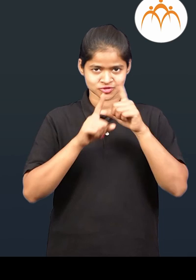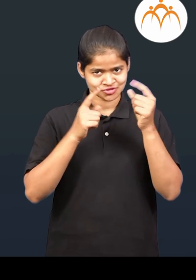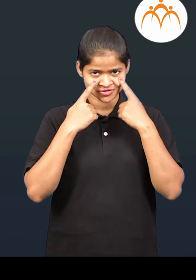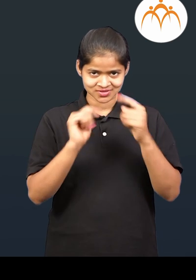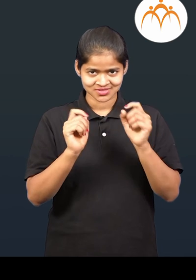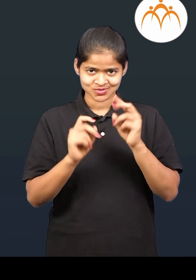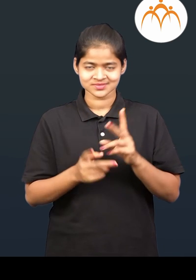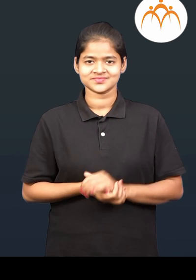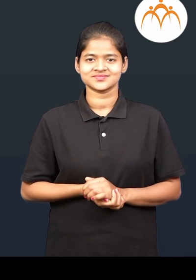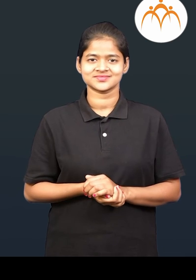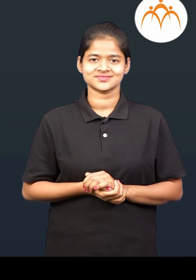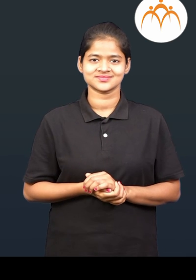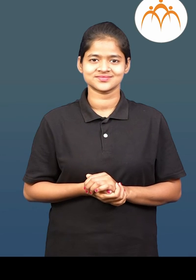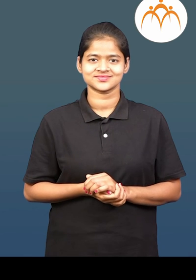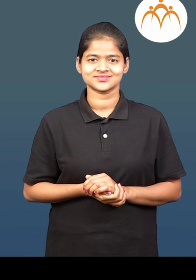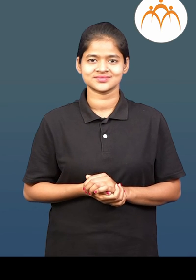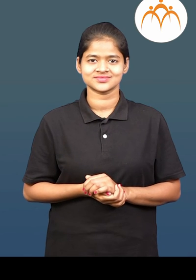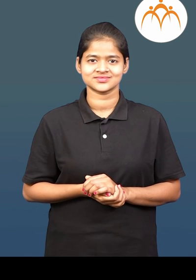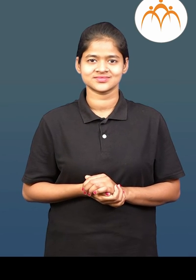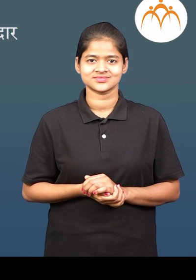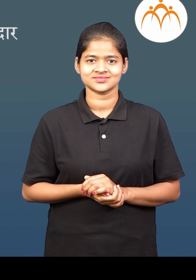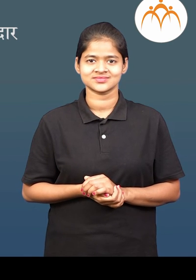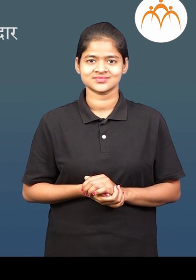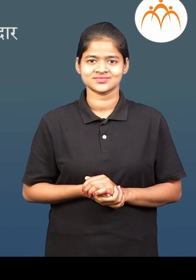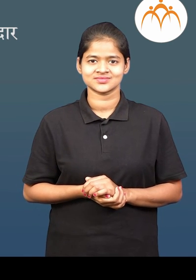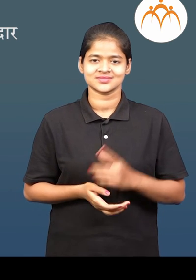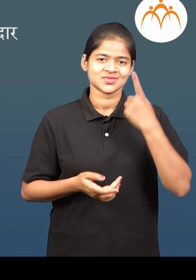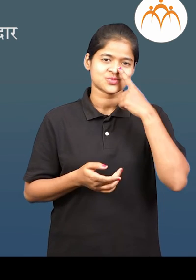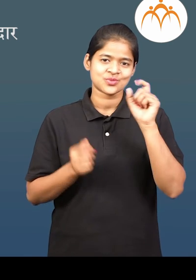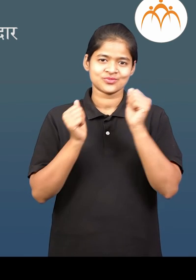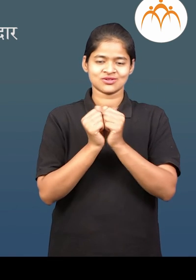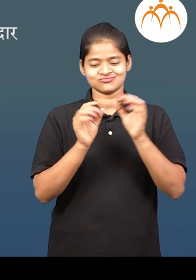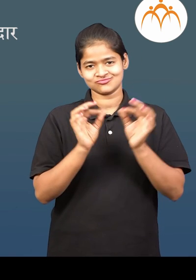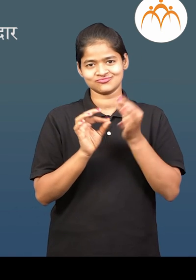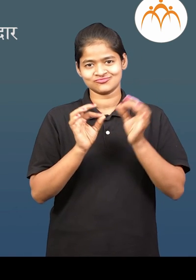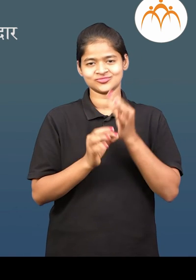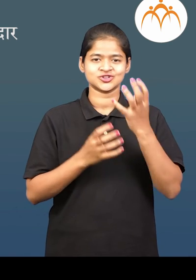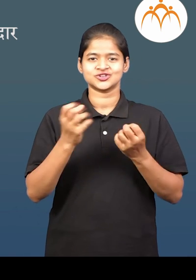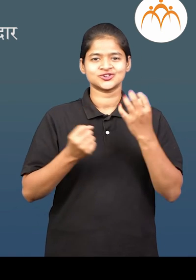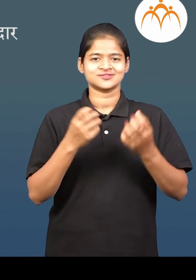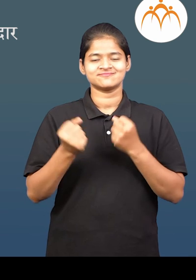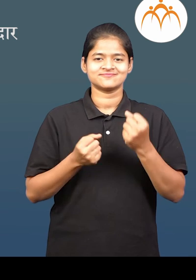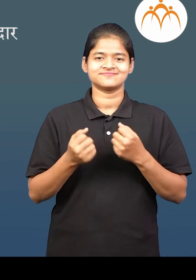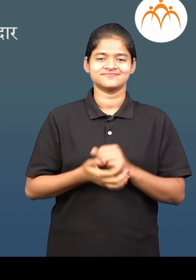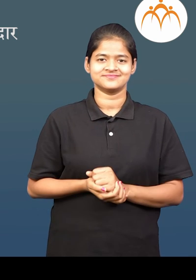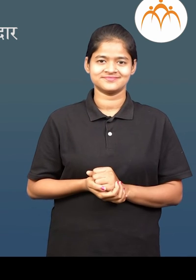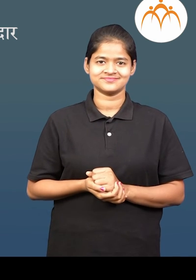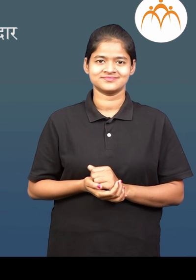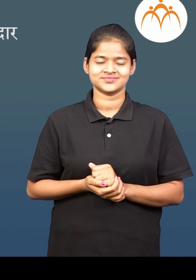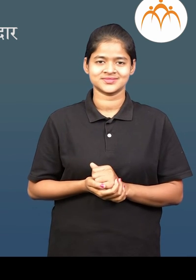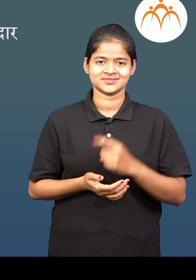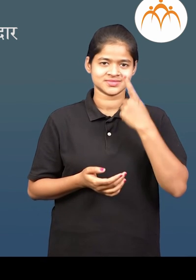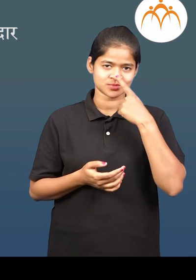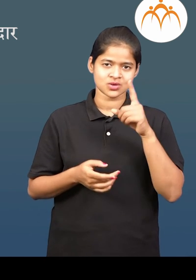करूंतर पहा 1. आई बरोबर भाजी आणायला जाताना आई वह दुकांदार